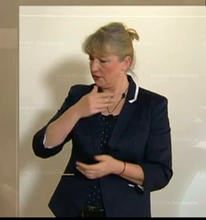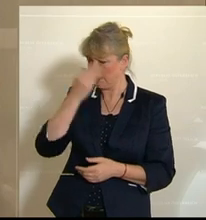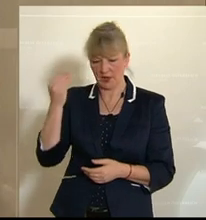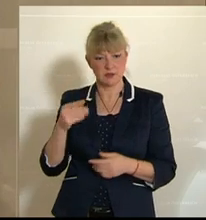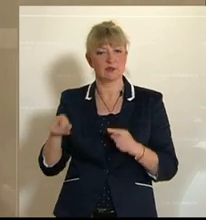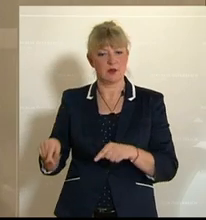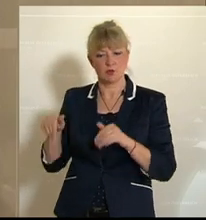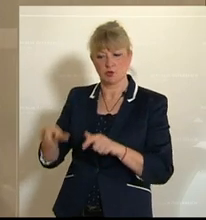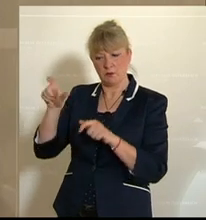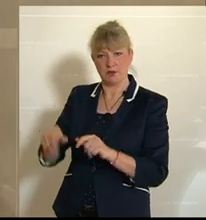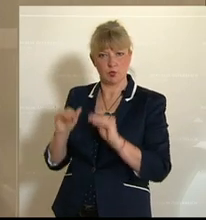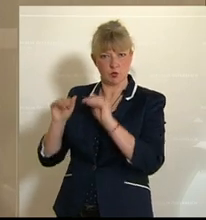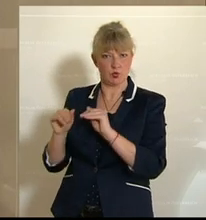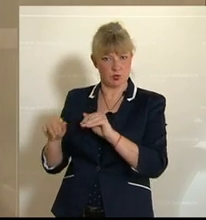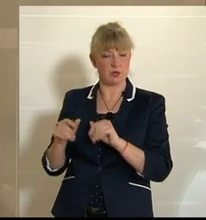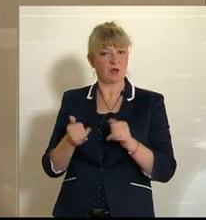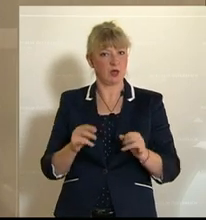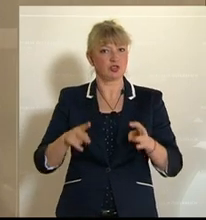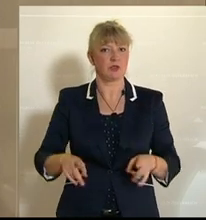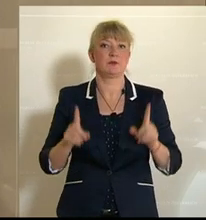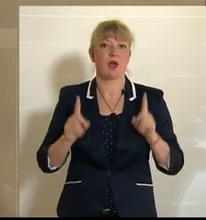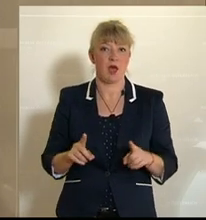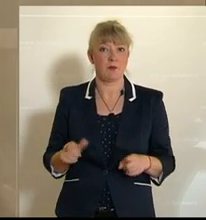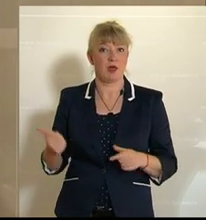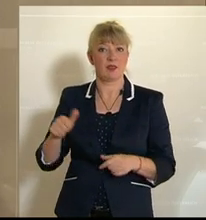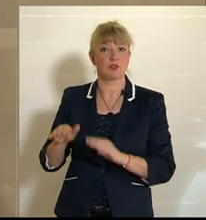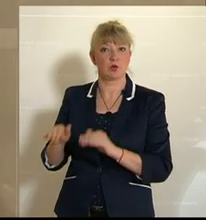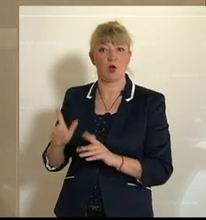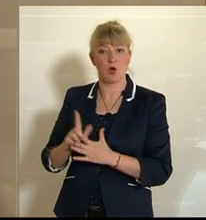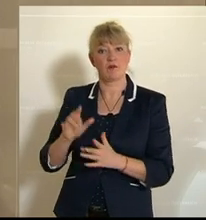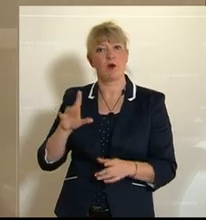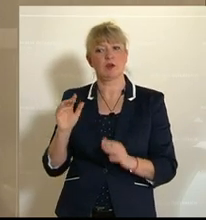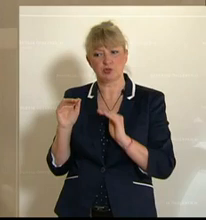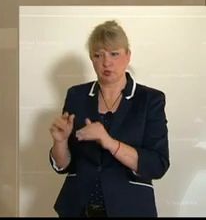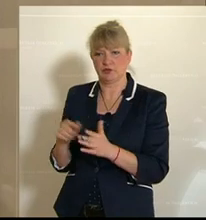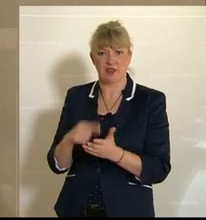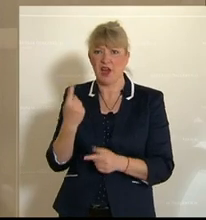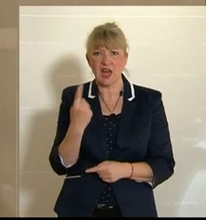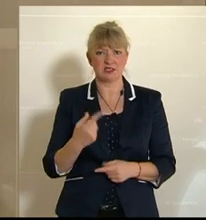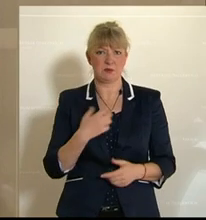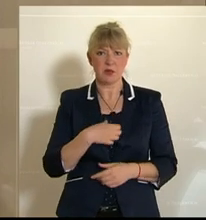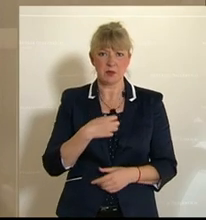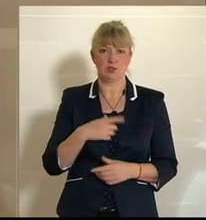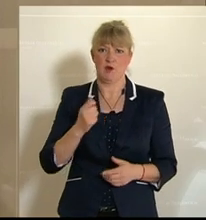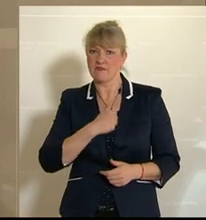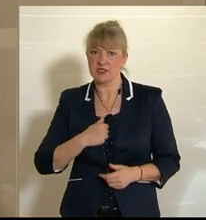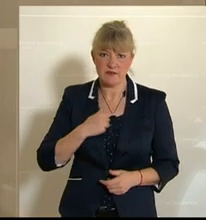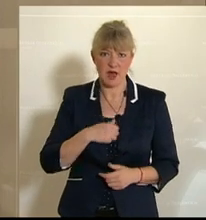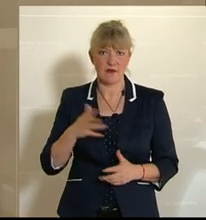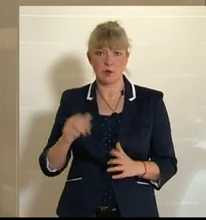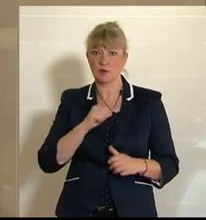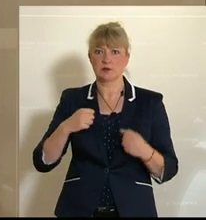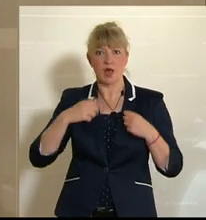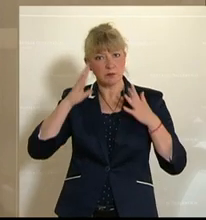Sie sind die zu schützenden Personen, das stimmt. Aber dazu gehört auch der Schutz vor Einsamkeit, Depression, Verzweiflung und